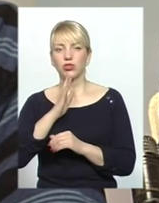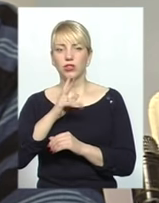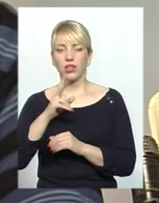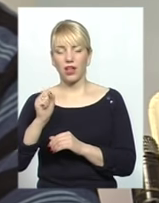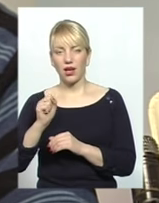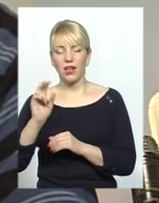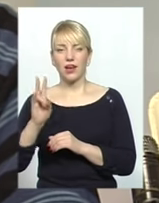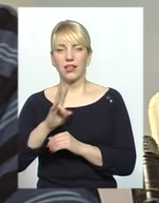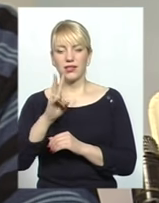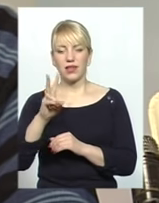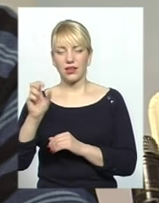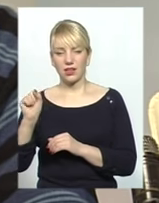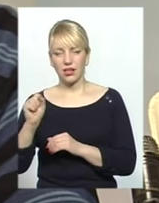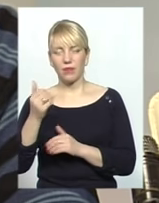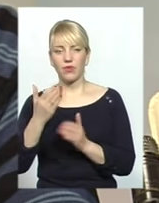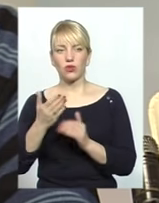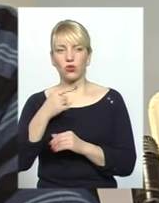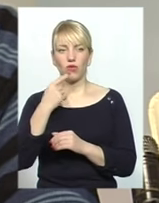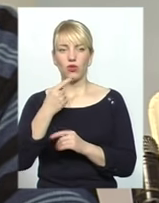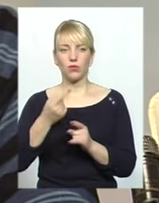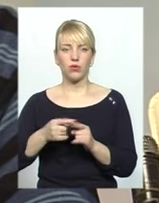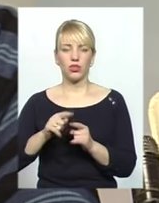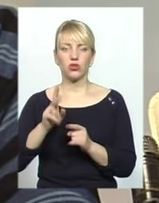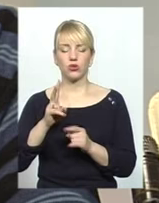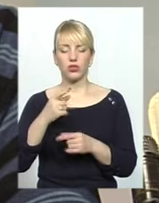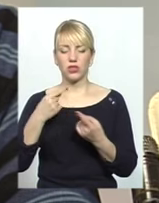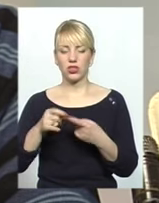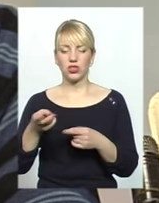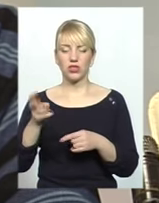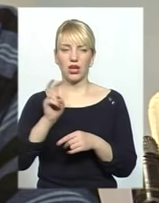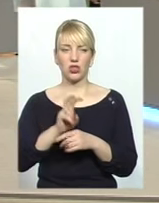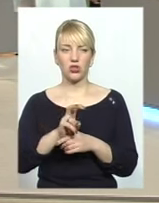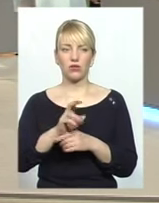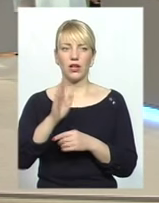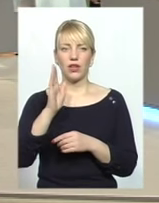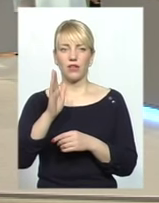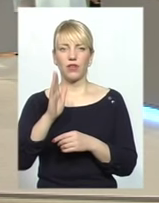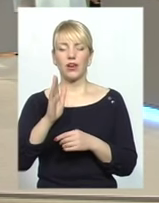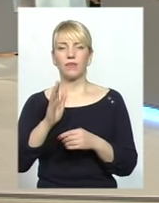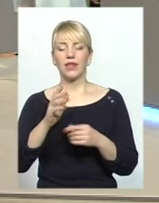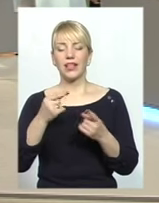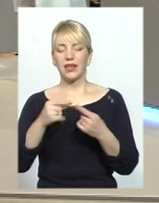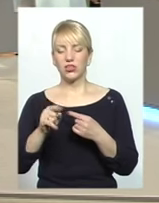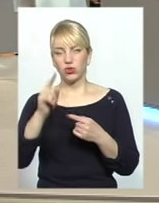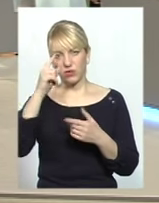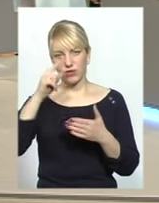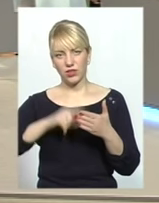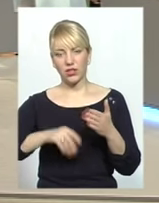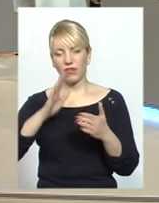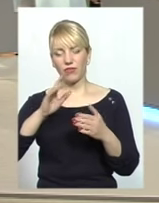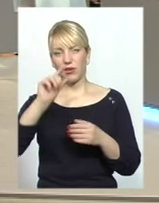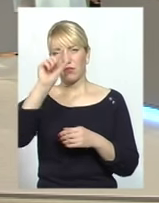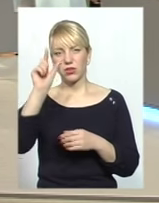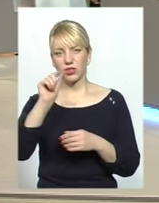і якщо говорить про те, що якби хтось зайшов іншої конфесії в мечеть, то йому була б причина на